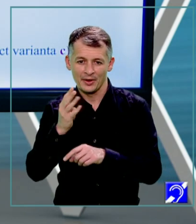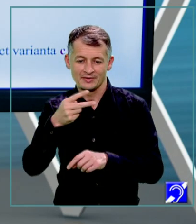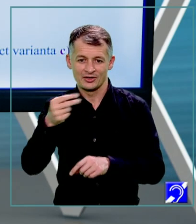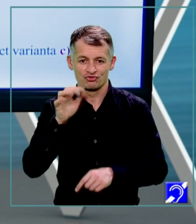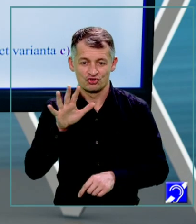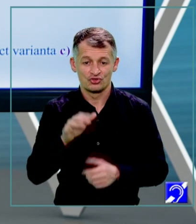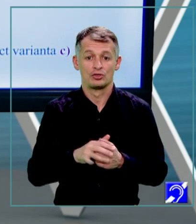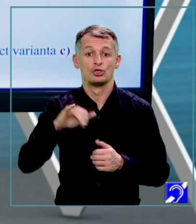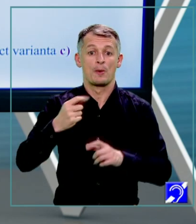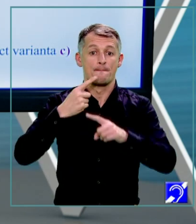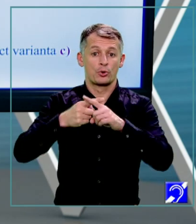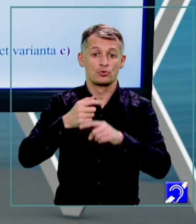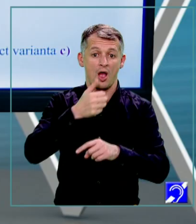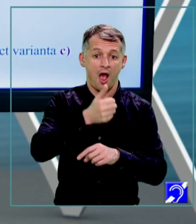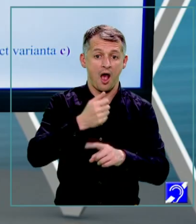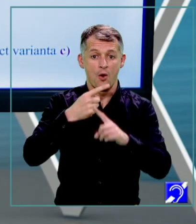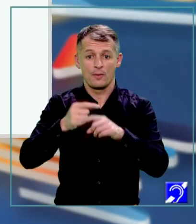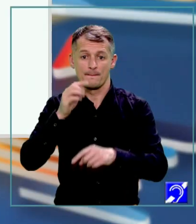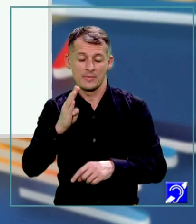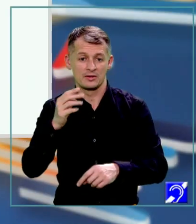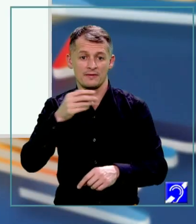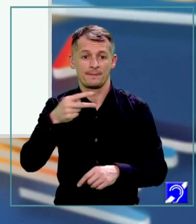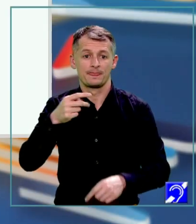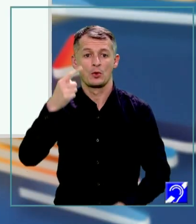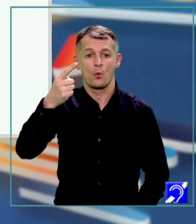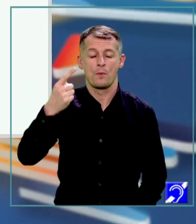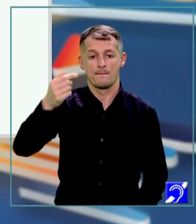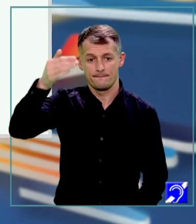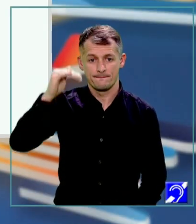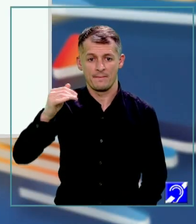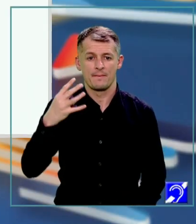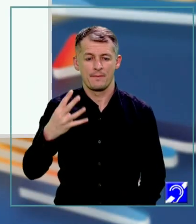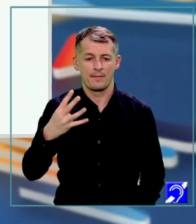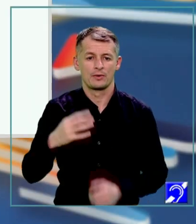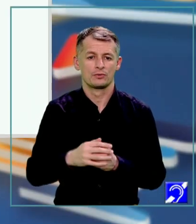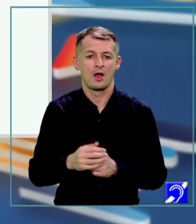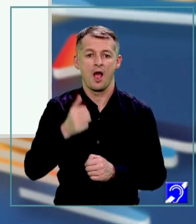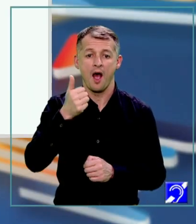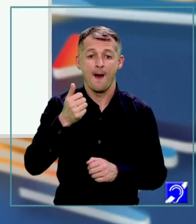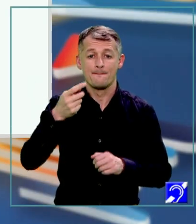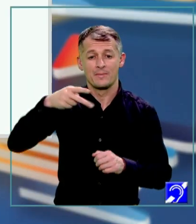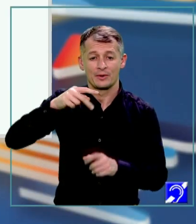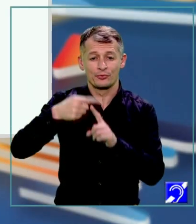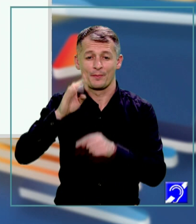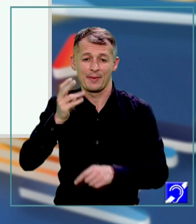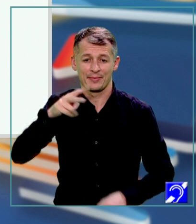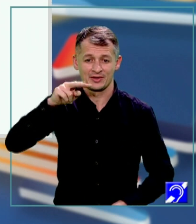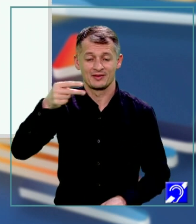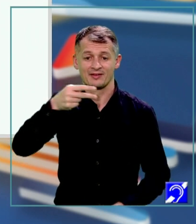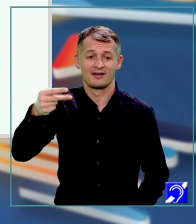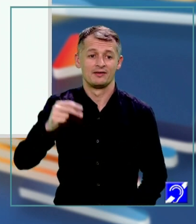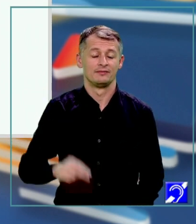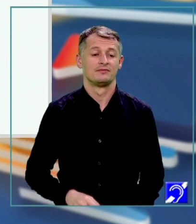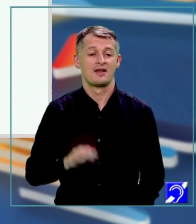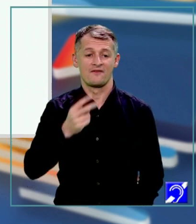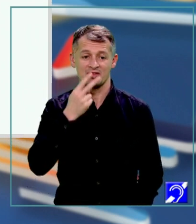și produsul A ori B este 1 pe 4, atunci A pătrat plus B pătrat este egal cu... Și vedeți că aveți